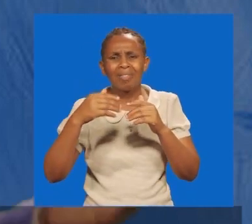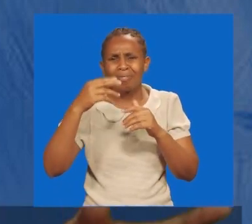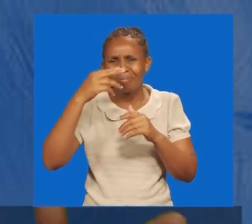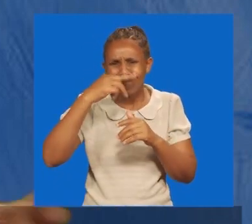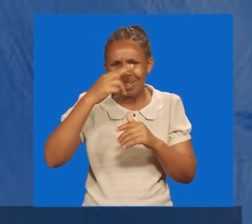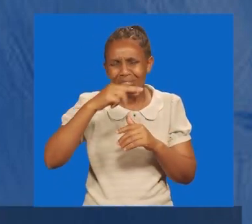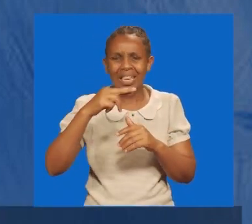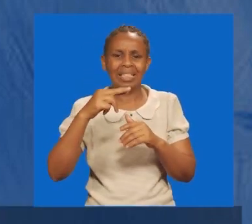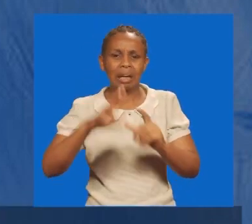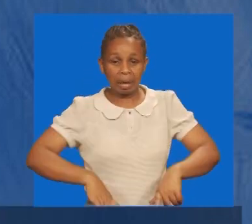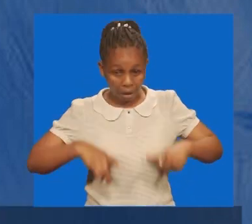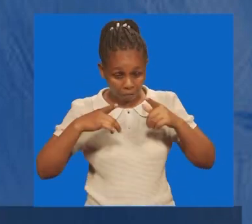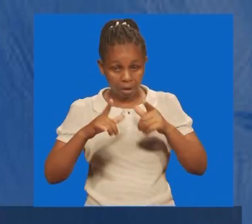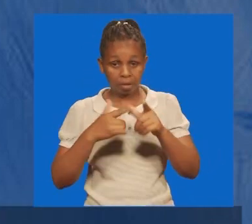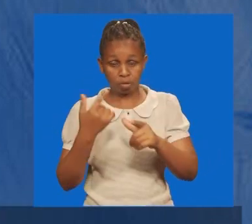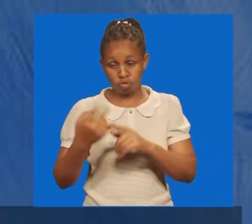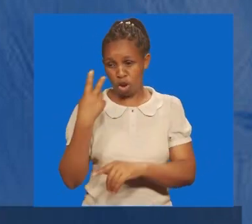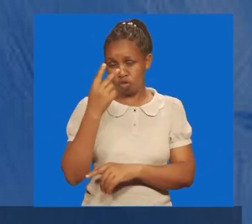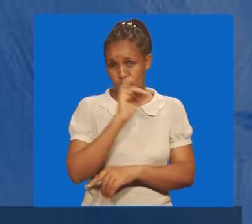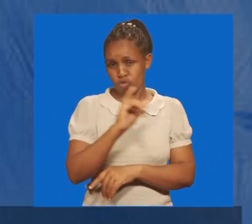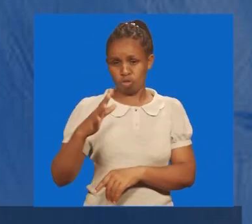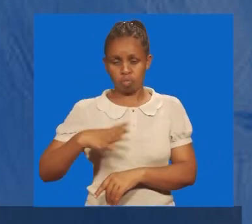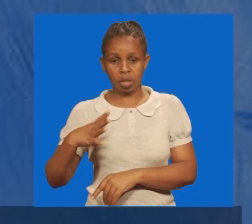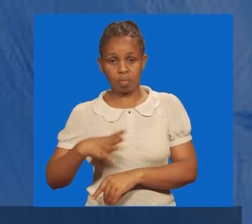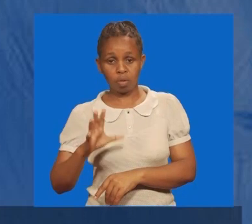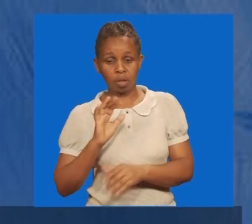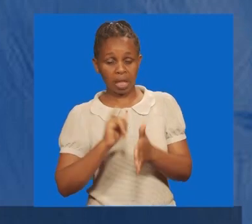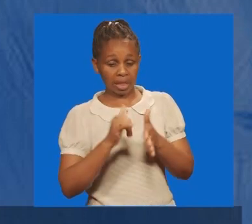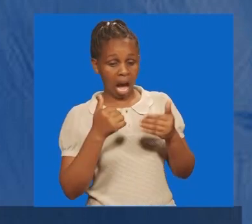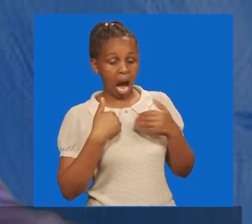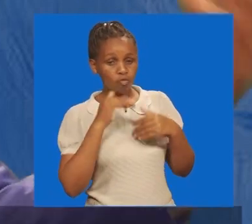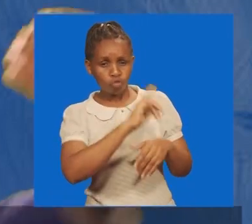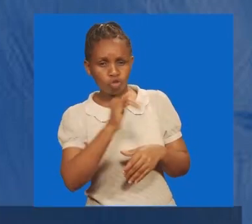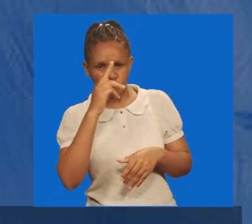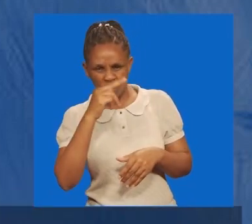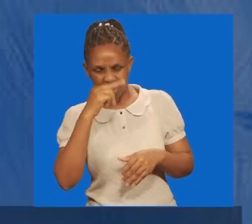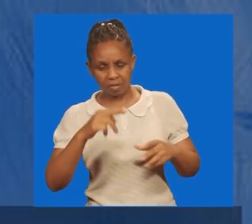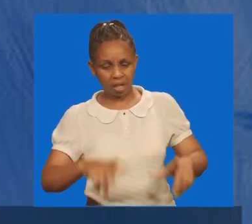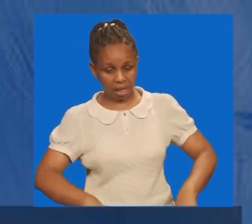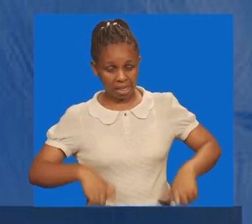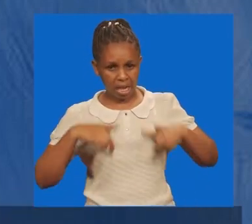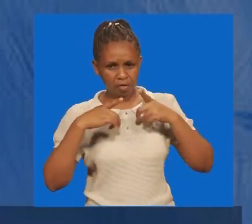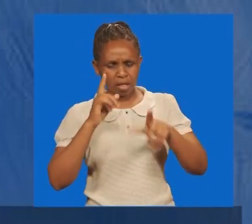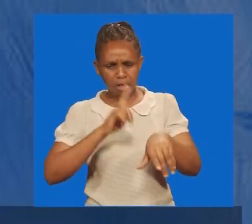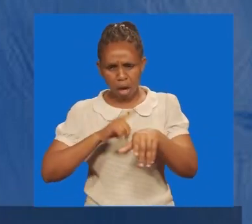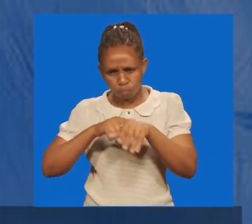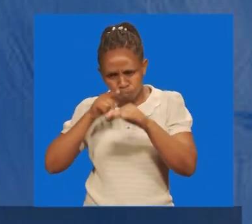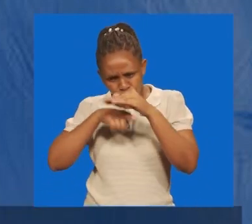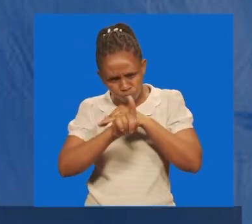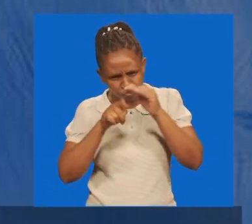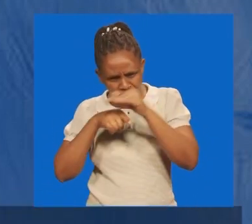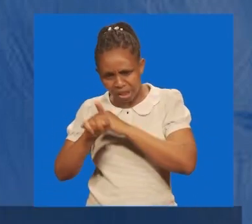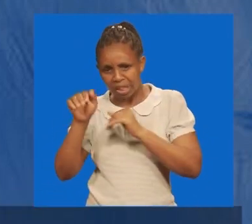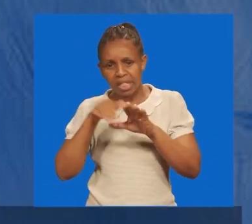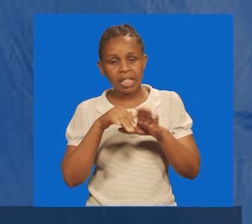funny funny life, na unaona hawa watu, wanawishi ayo maisha, wanataka pia, wakati wameingia katika